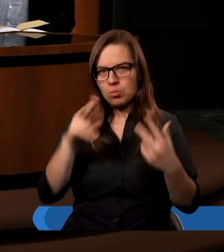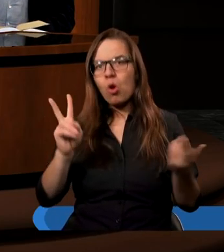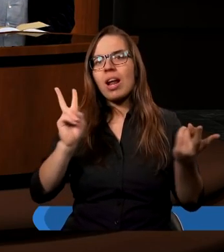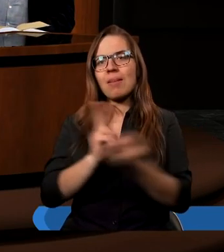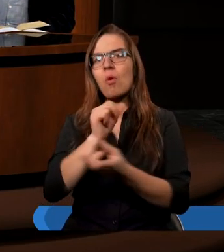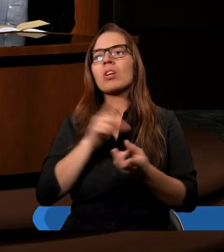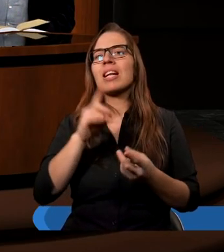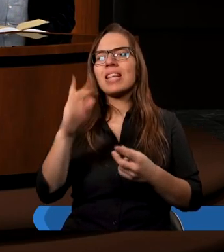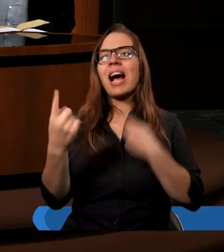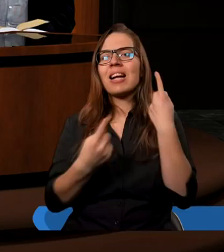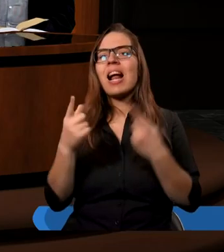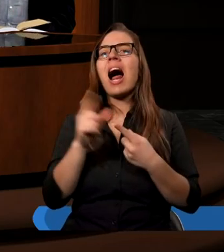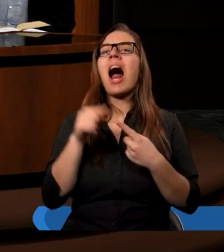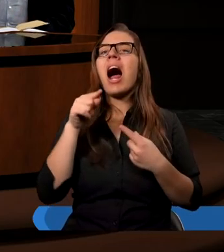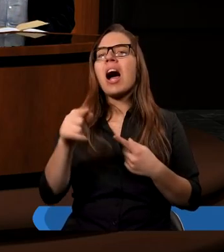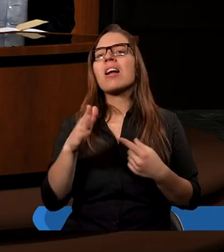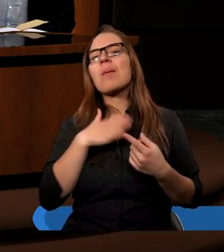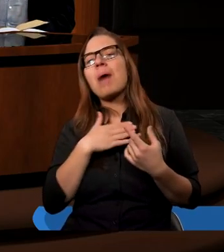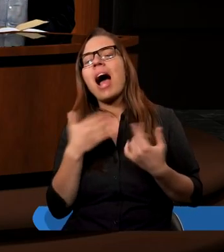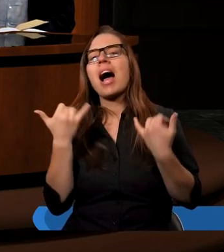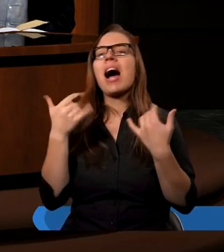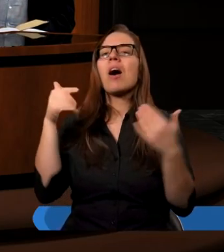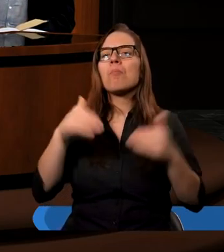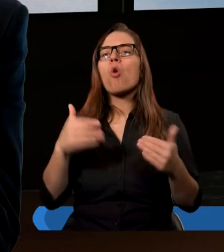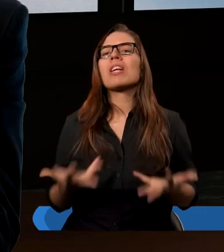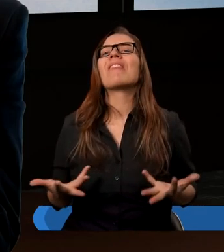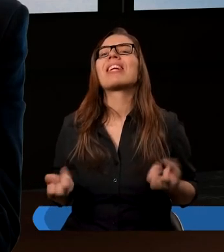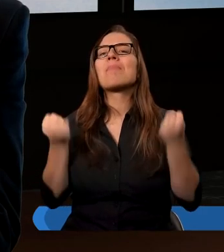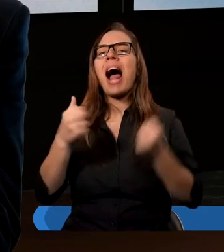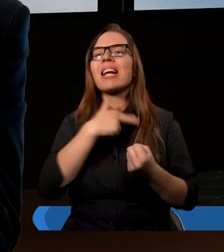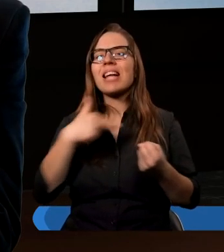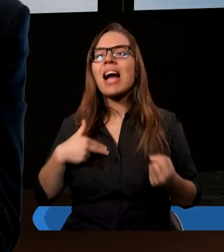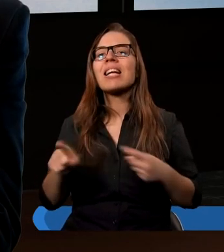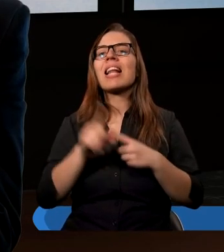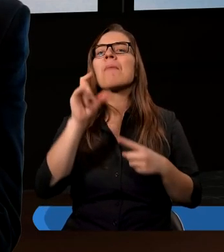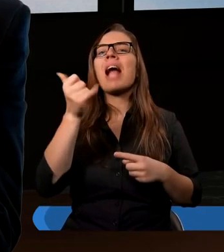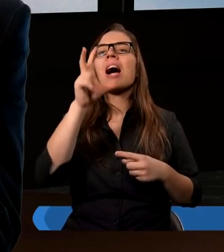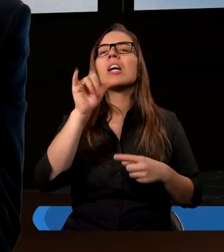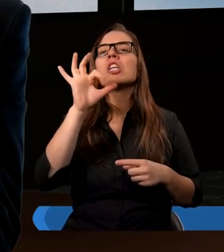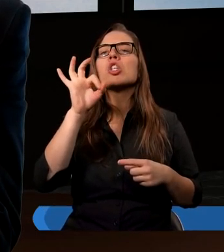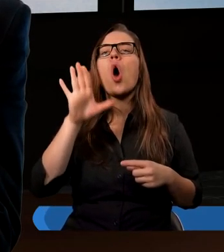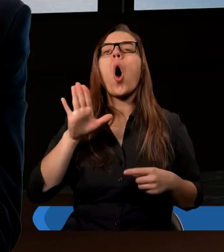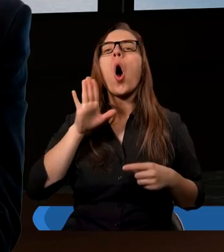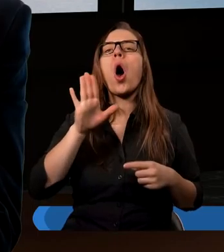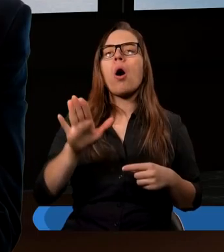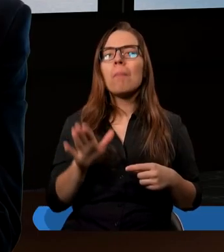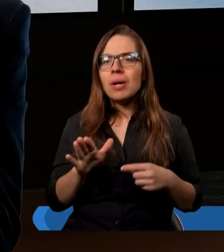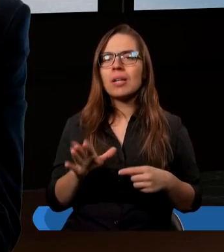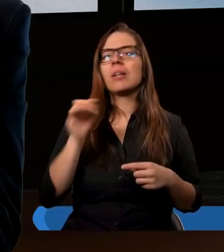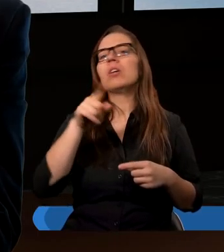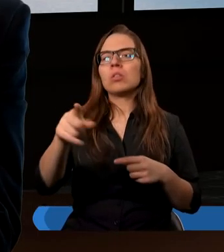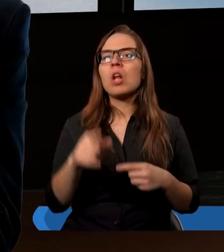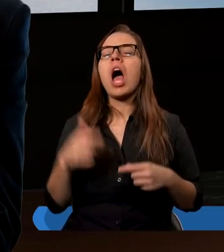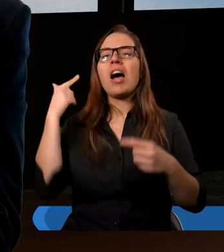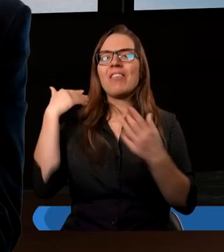z taką sytuacją, ale ono powinno tylko wzmacniać nas, tak samo jak Hioba, prawda, kiedy popadł